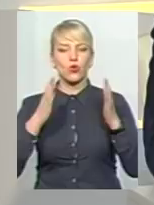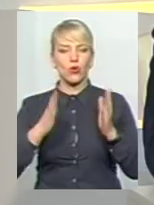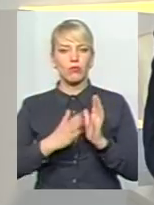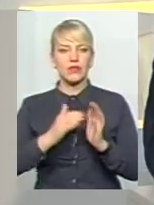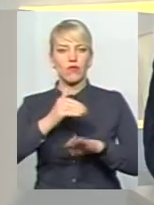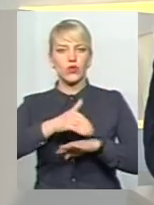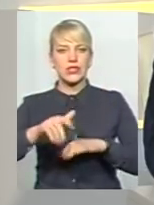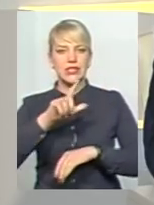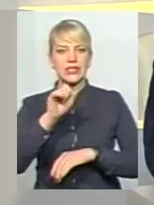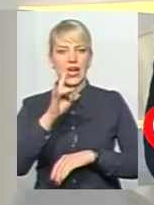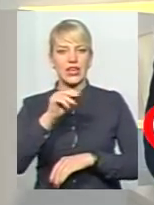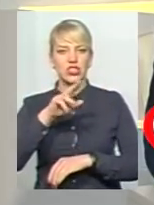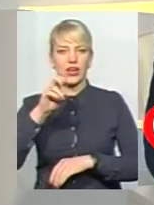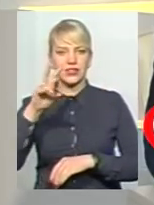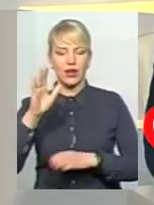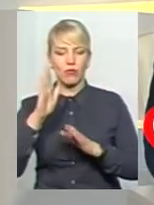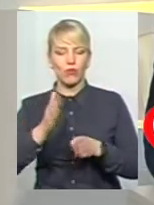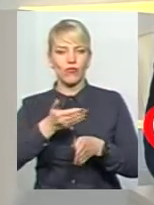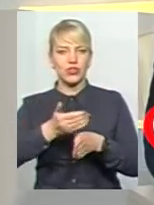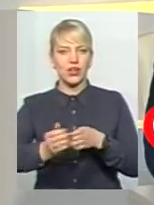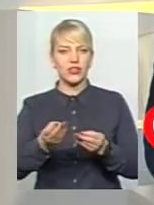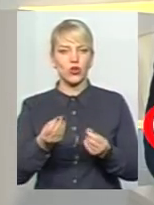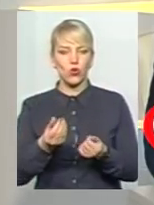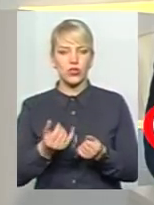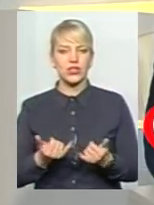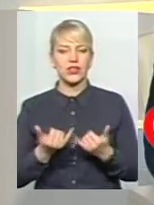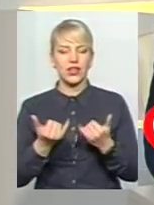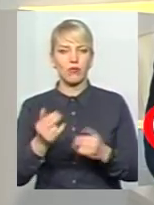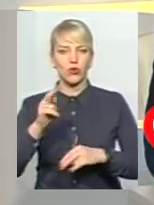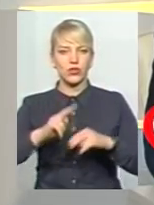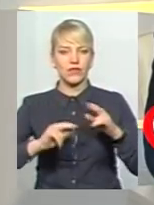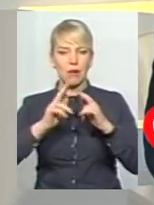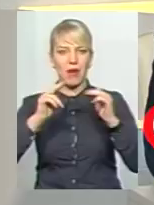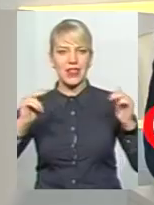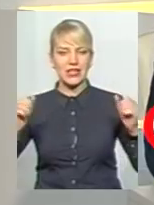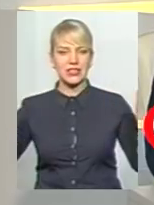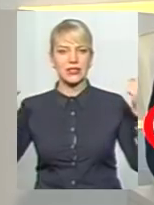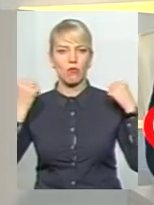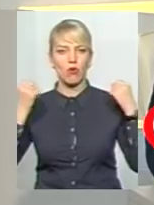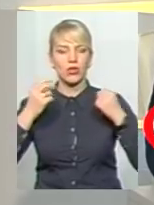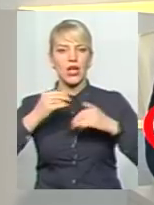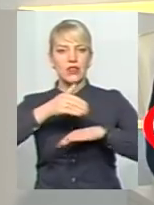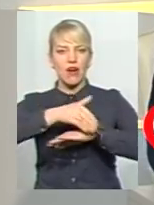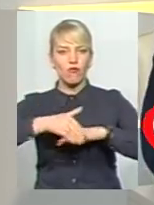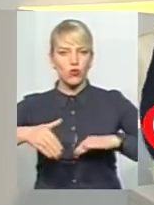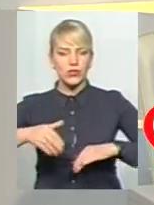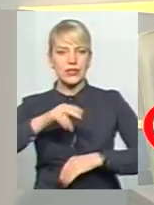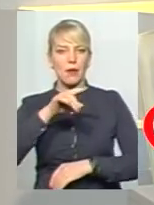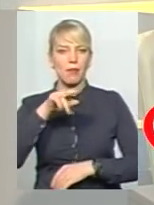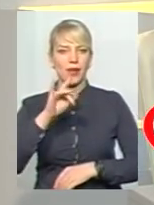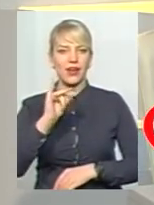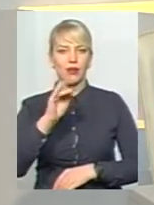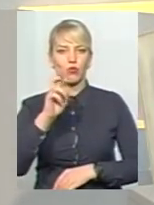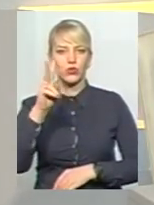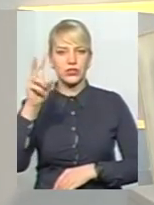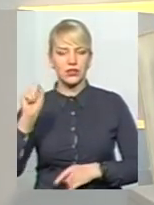точніше, будемо виділяти кошти на проєкт кошторисну документацію на будівництво палацу спорту на Прибузькій. Робимо це для того, аби далі оця та